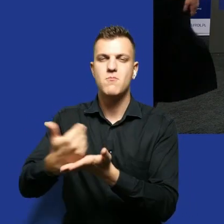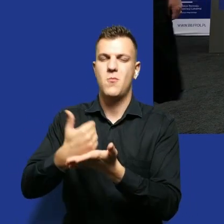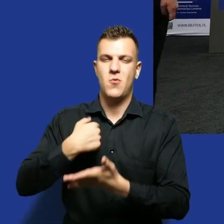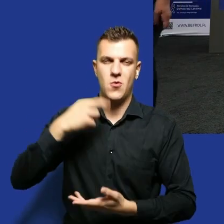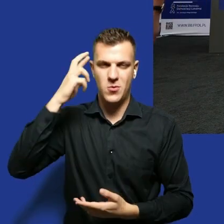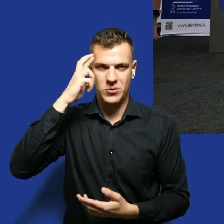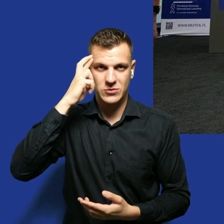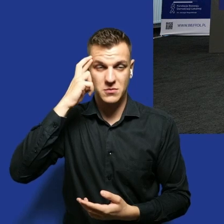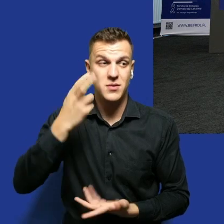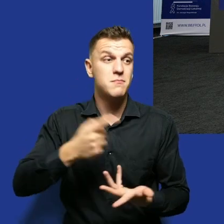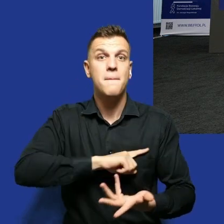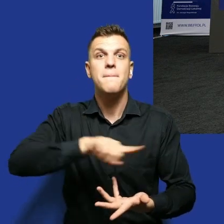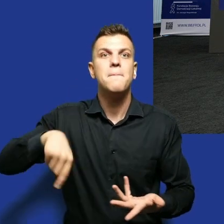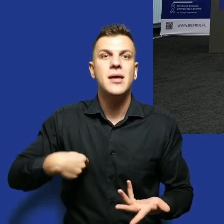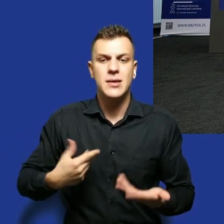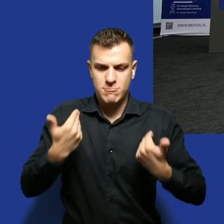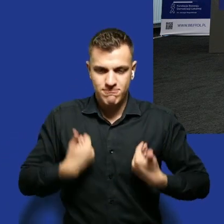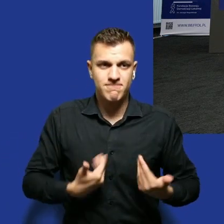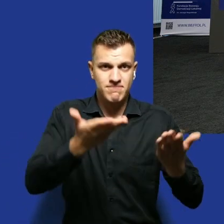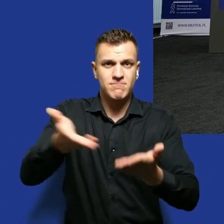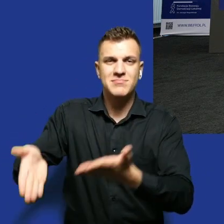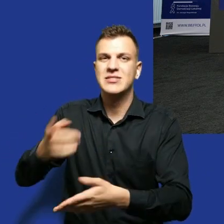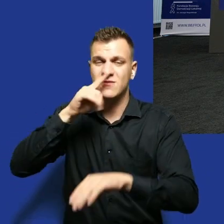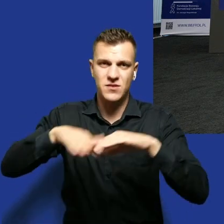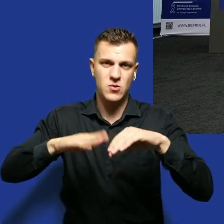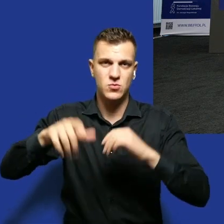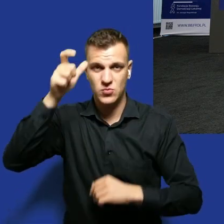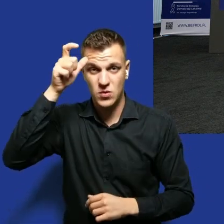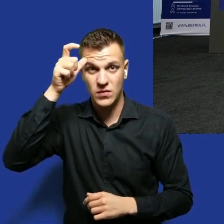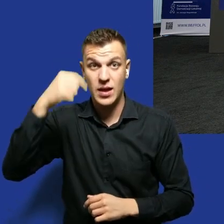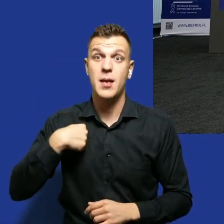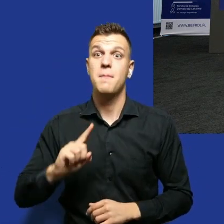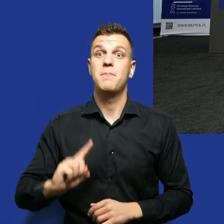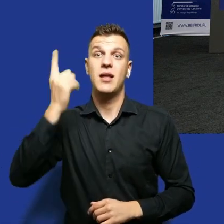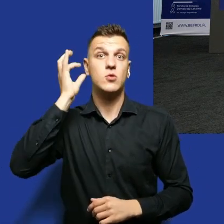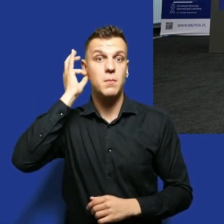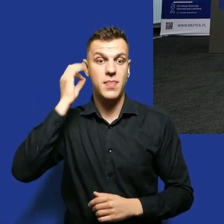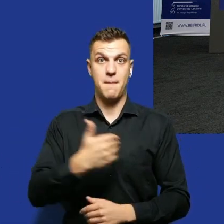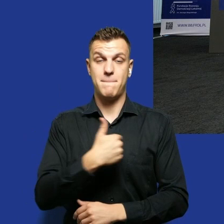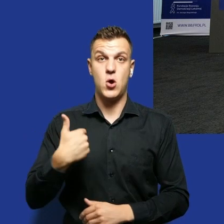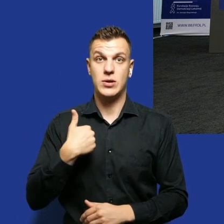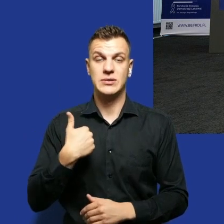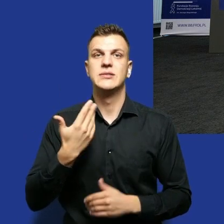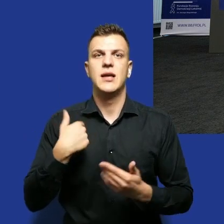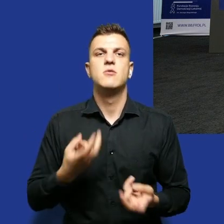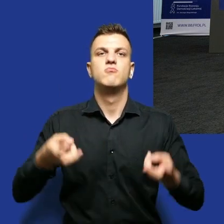każdy z nas jest tylko człowiekiem ja mogę powiedzieć że jako pierwsza kobieta w Polsce założyłam ośrodek pomocy